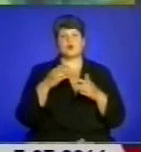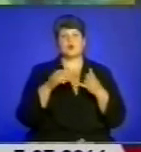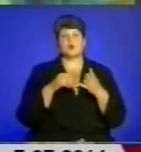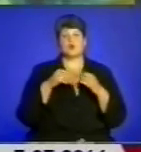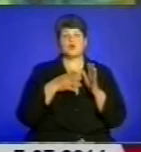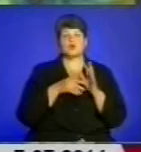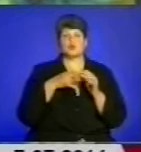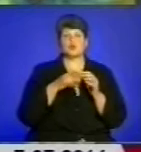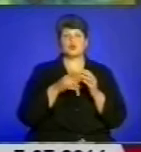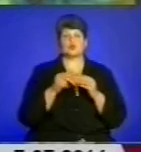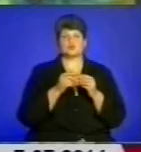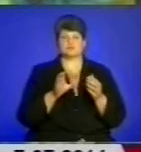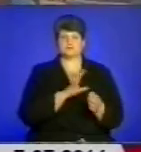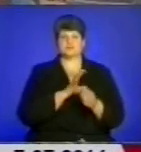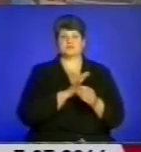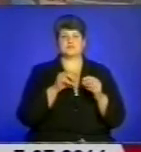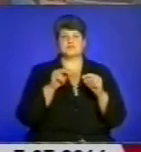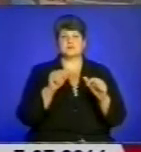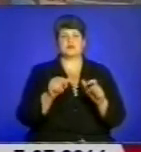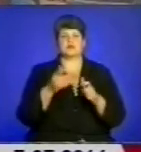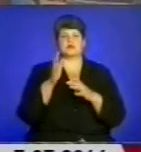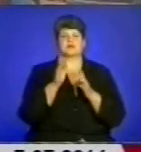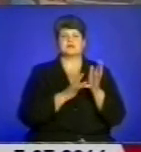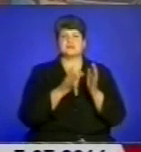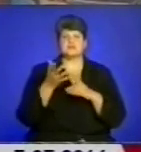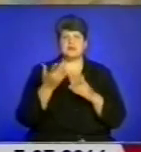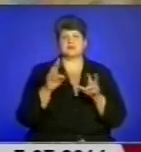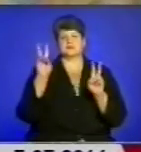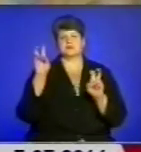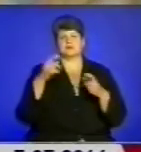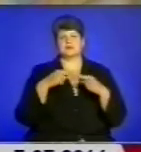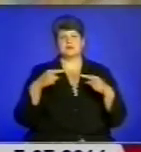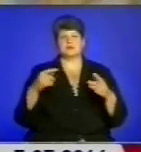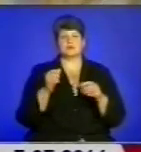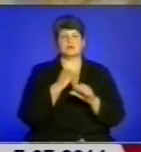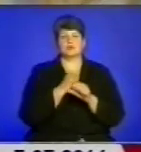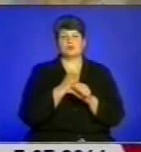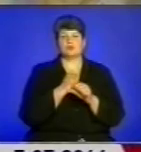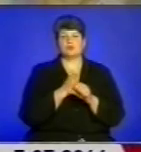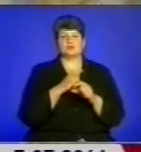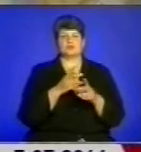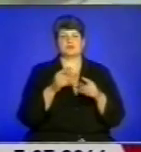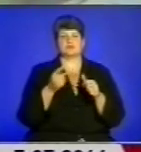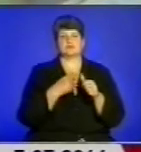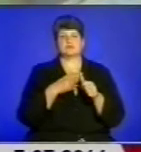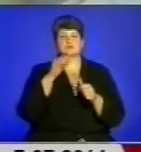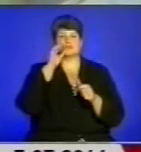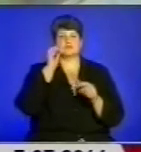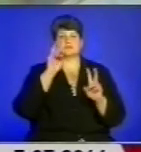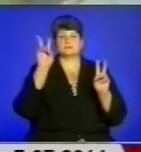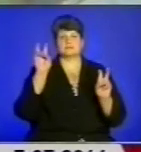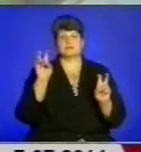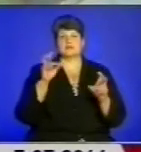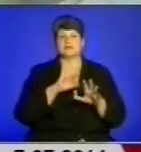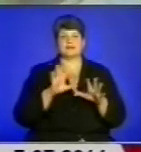міфологічні образи мелодії лісу, картини різдвяної тематики, а також роботи, названі рядками шевченкових творів. «Я не нездужаю ні в